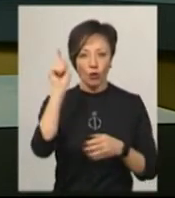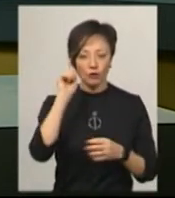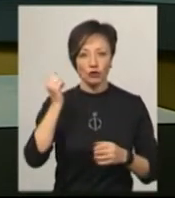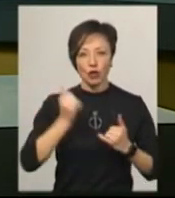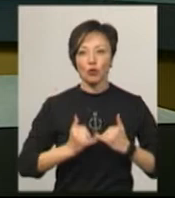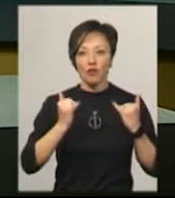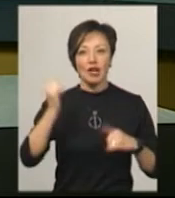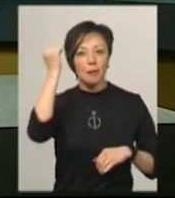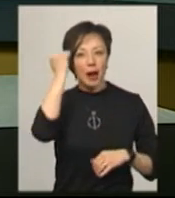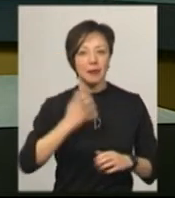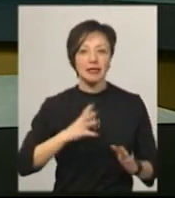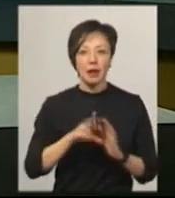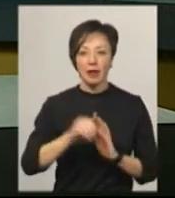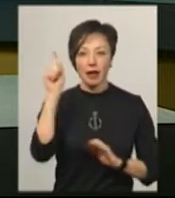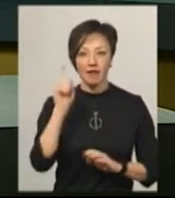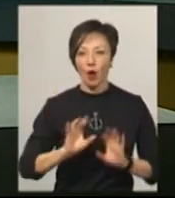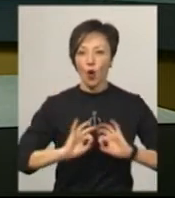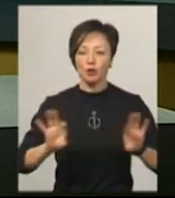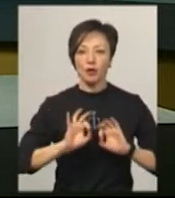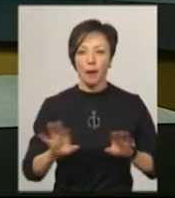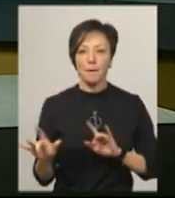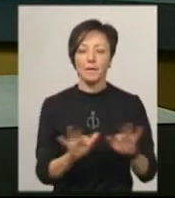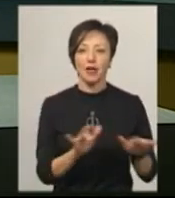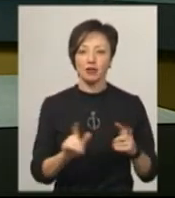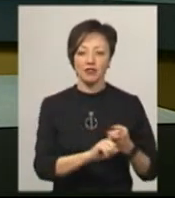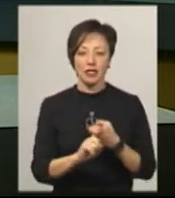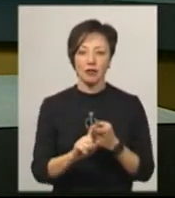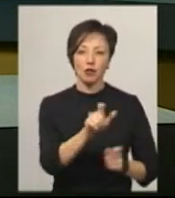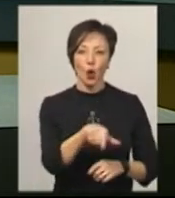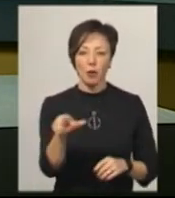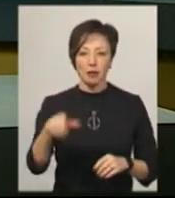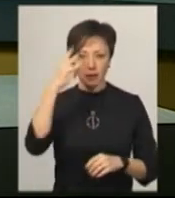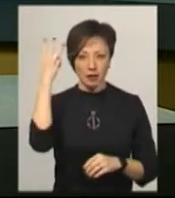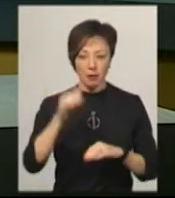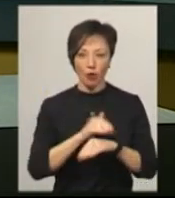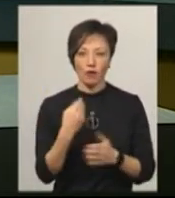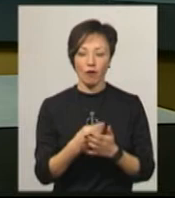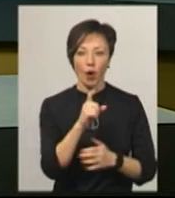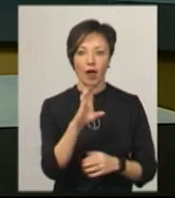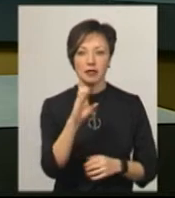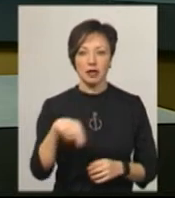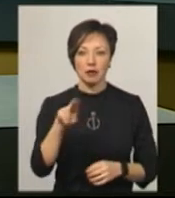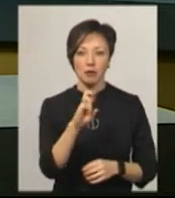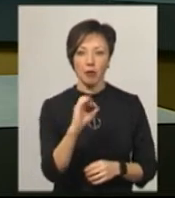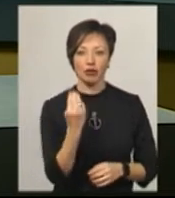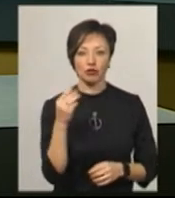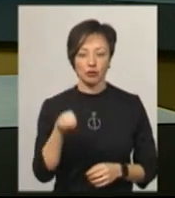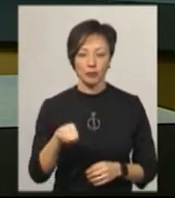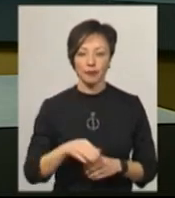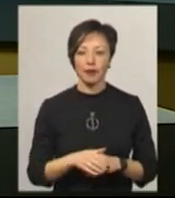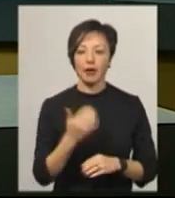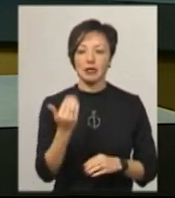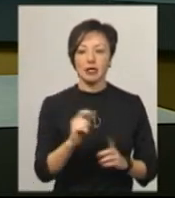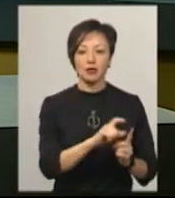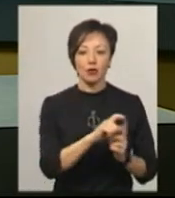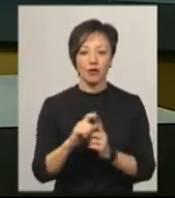пам'ять загиблих євреїв. Про це розповіла менеджерка із зв'язків з громадськістю Хмельницького благодійного фонду Хесетбешт Галина Скрипник. За її